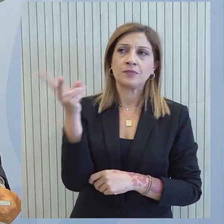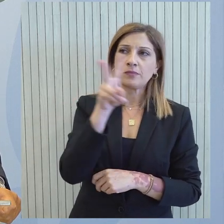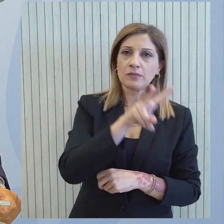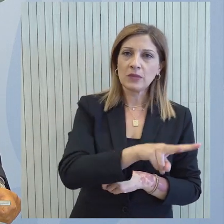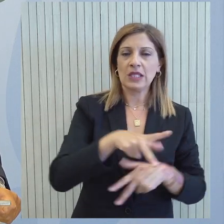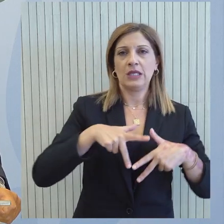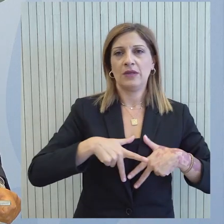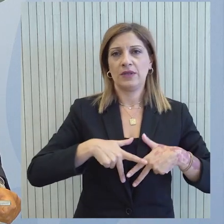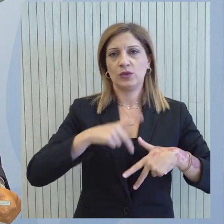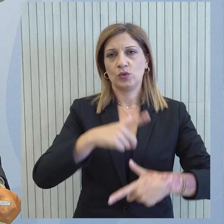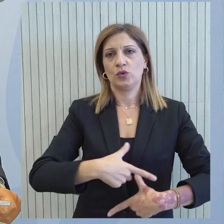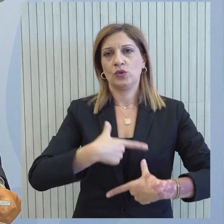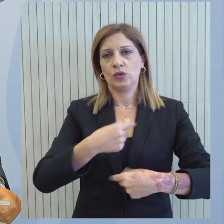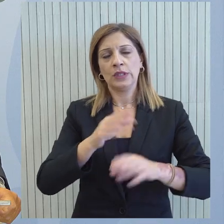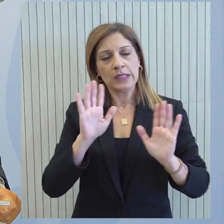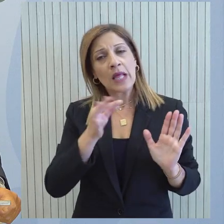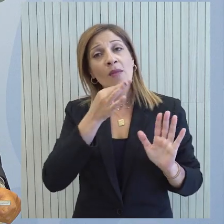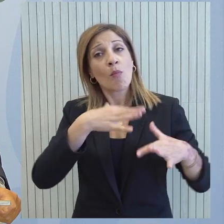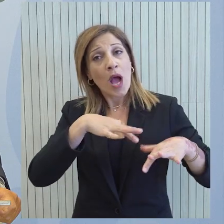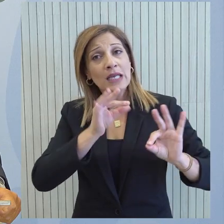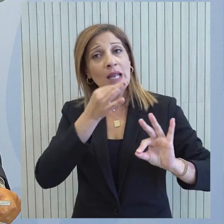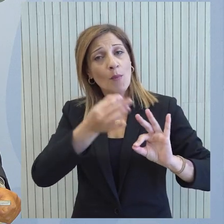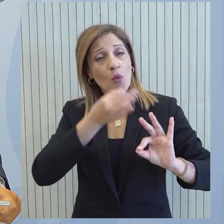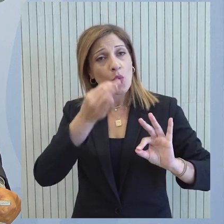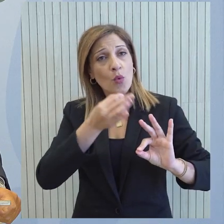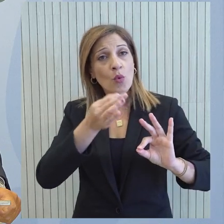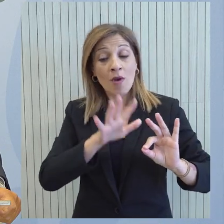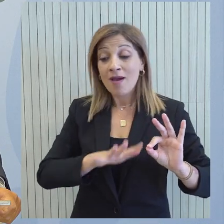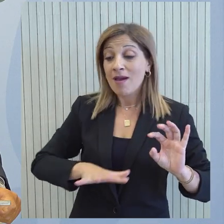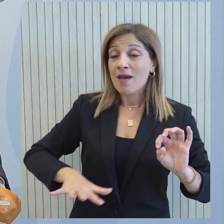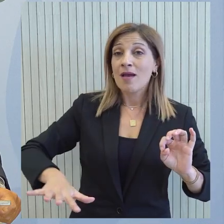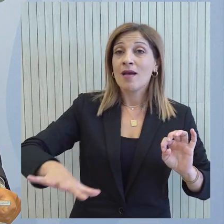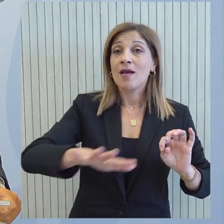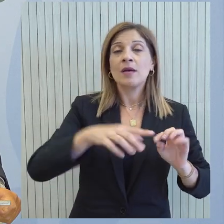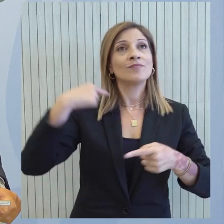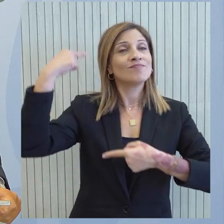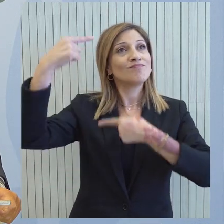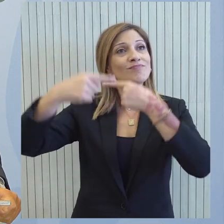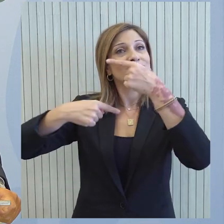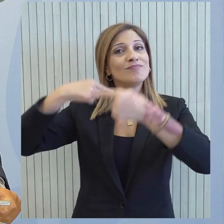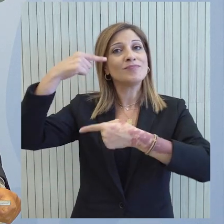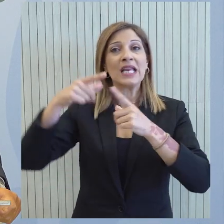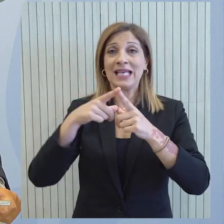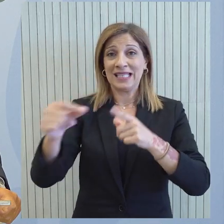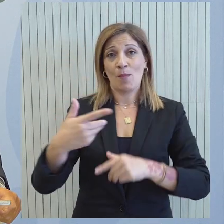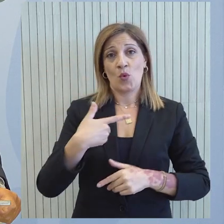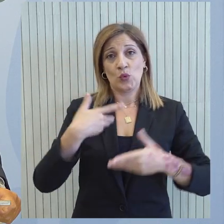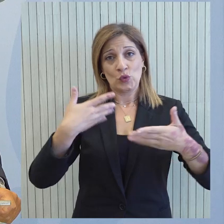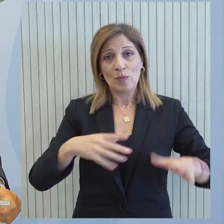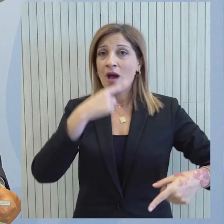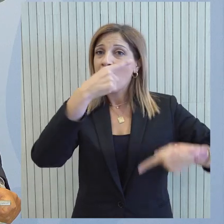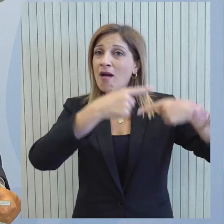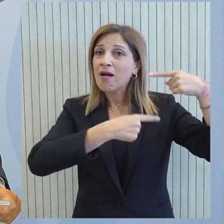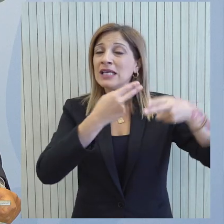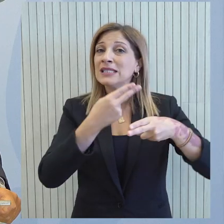Κοιτάξτε, να σας πω πρώτα απ' όλα, και νομίζω ότι αυτό πρέπει να αναφερθεί, ότι η ευρύτερη εμπειρία της χώρας μας σε τέτοιου